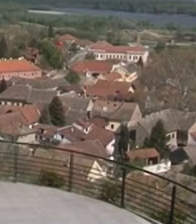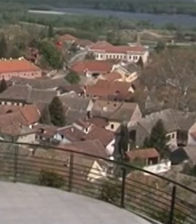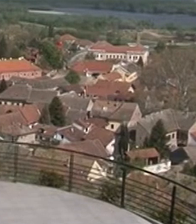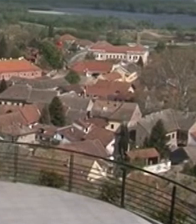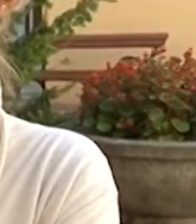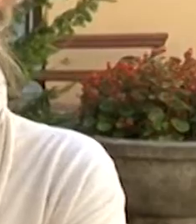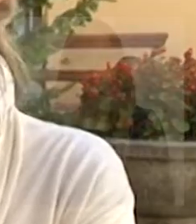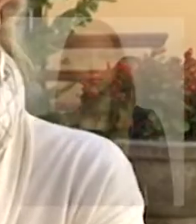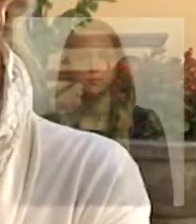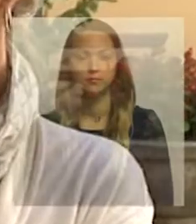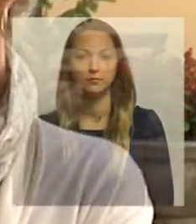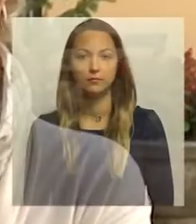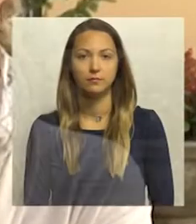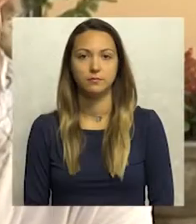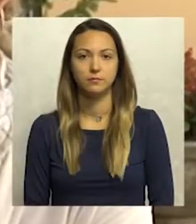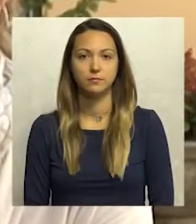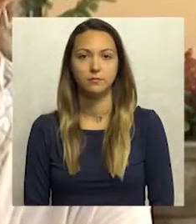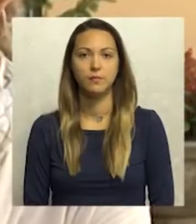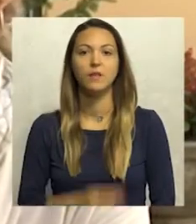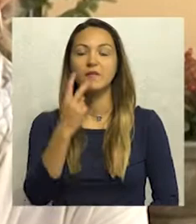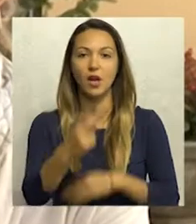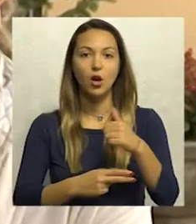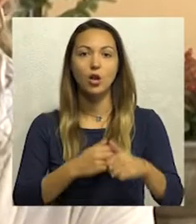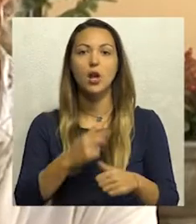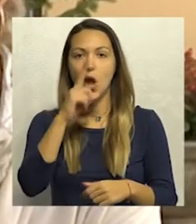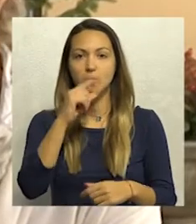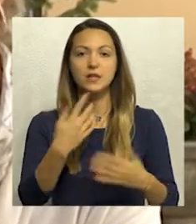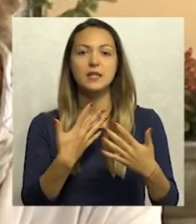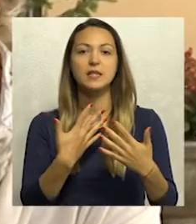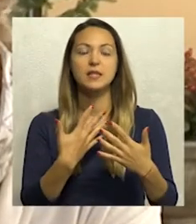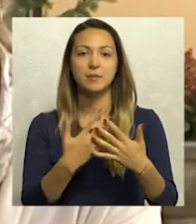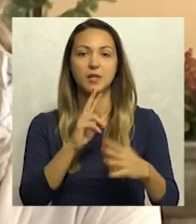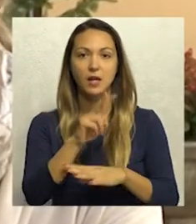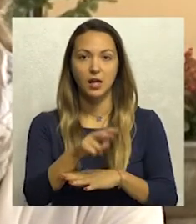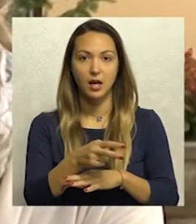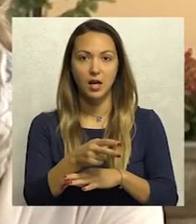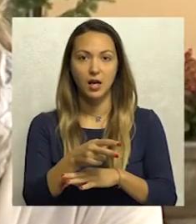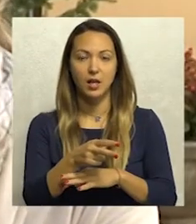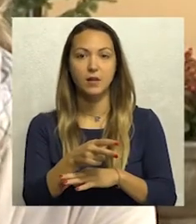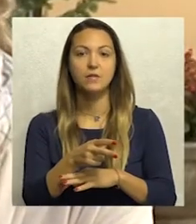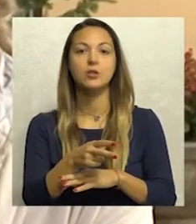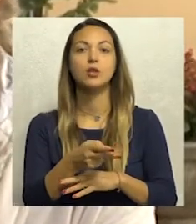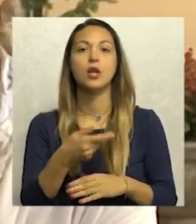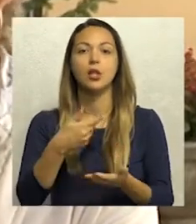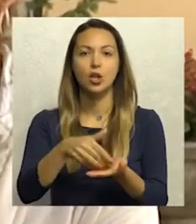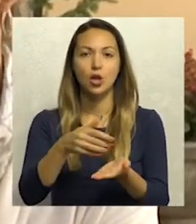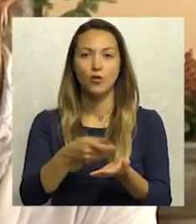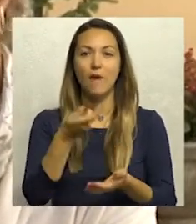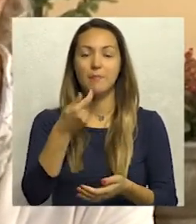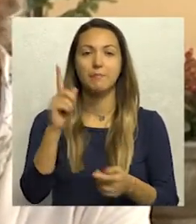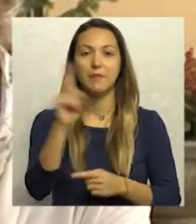Ove godine opšte na Sramski Karlovci će regresirati troškove prijevoza učenika i studenta.